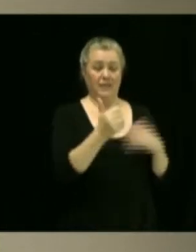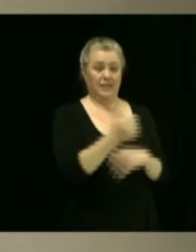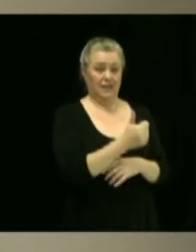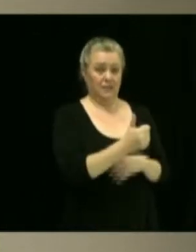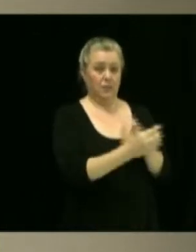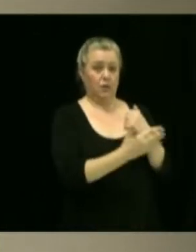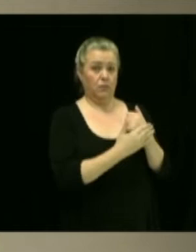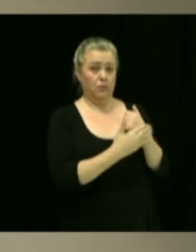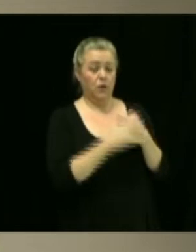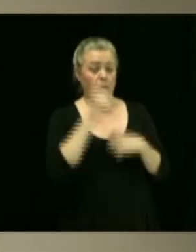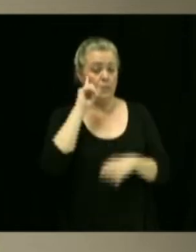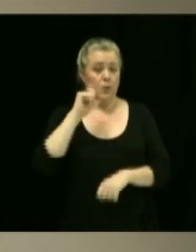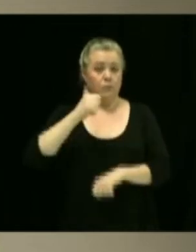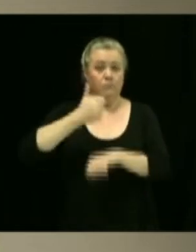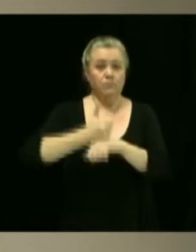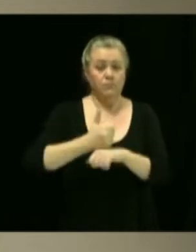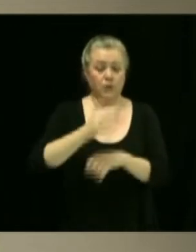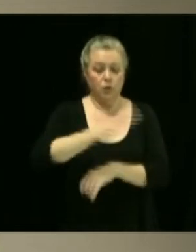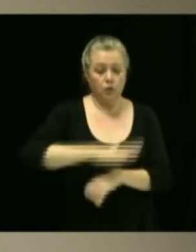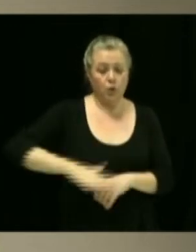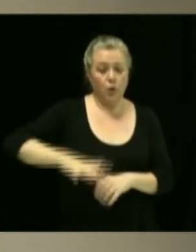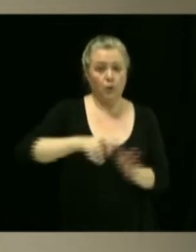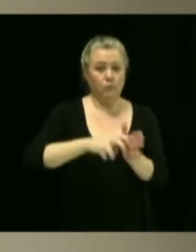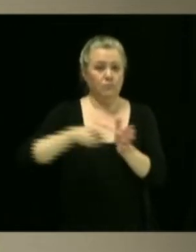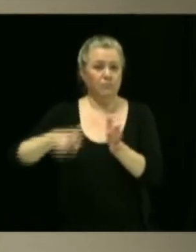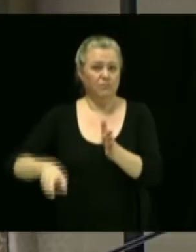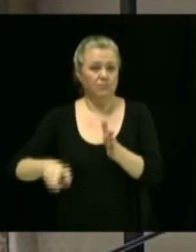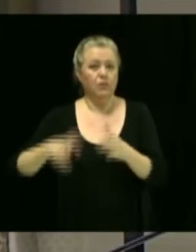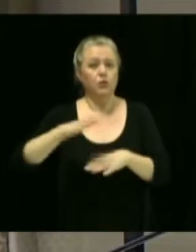implanter une zone de débarcadère sur une partie de la rue Champlain.